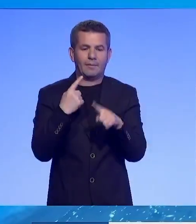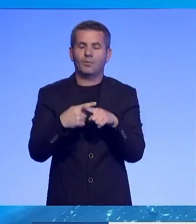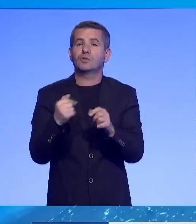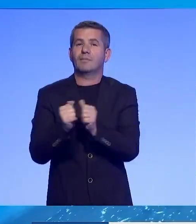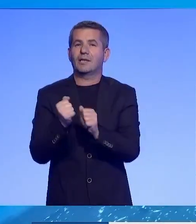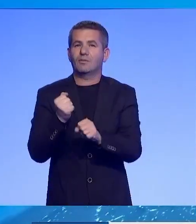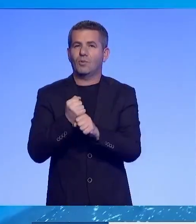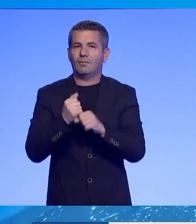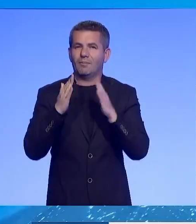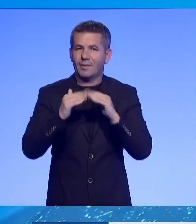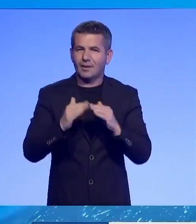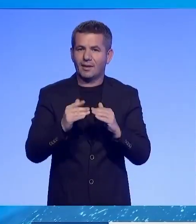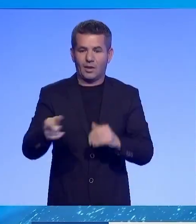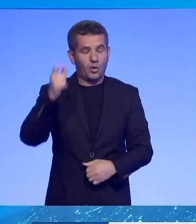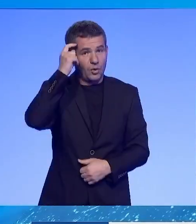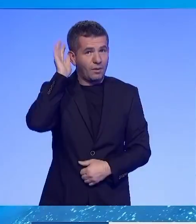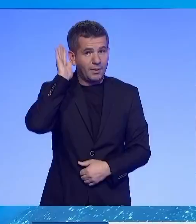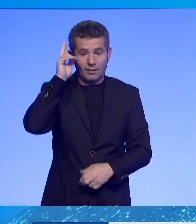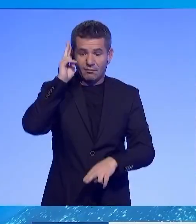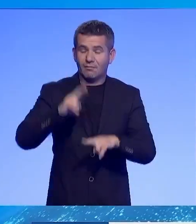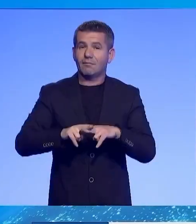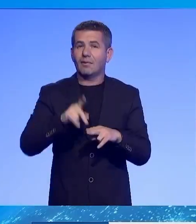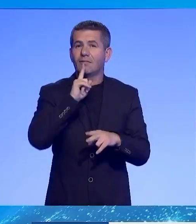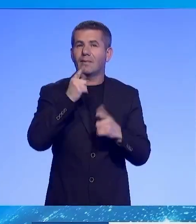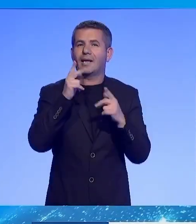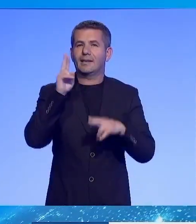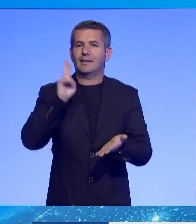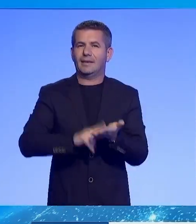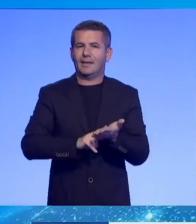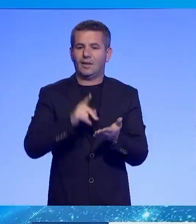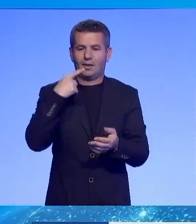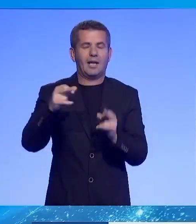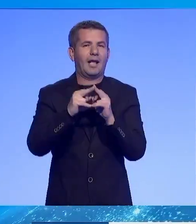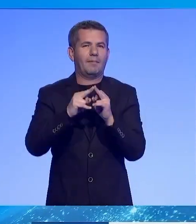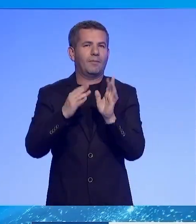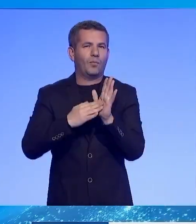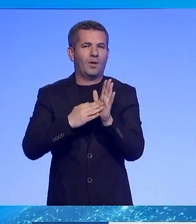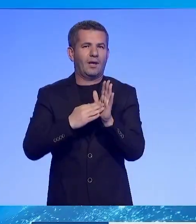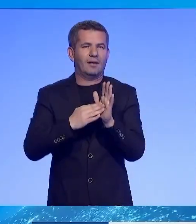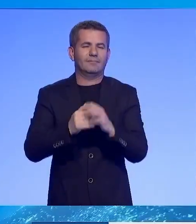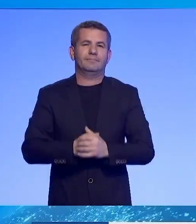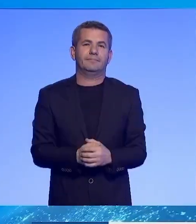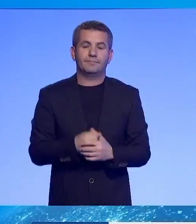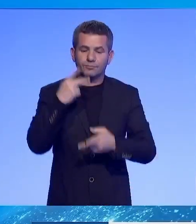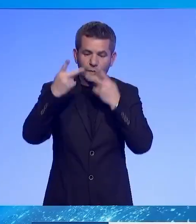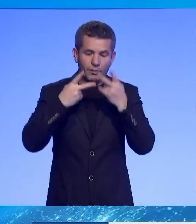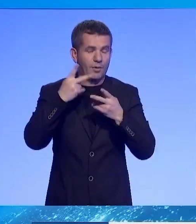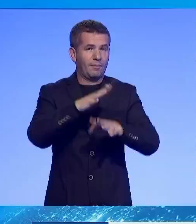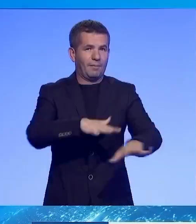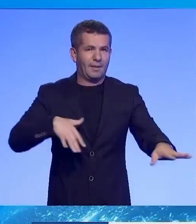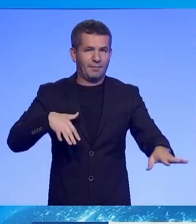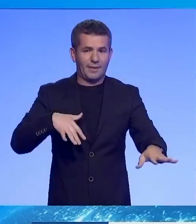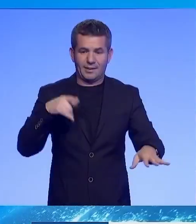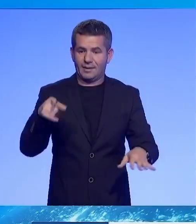rajonal. Me sa duket këriministri ka vendosor që tja jap të drejten Armend Muja së të flasë. Komisioni Parlamentar për